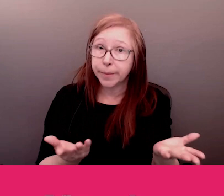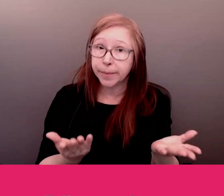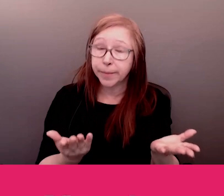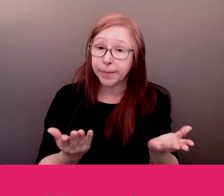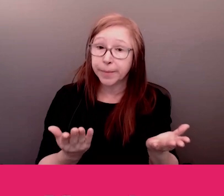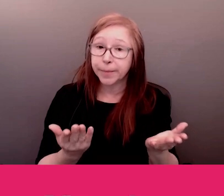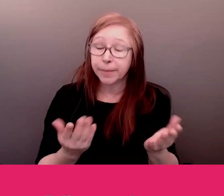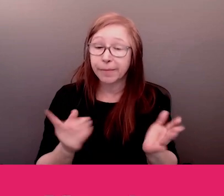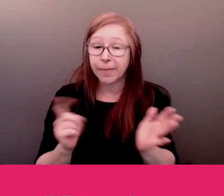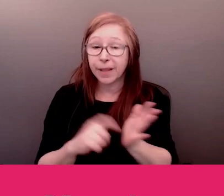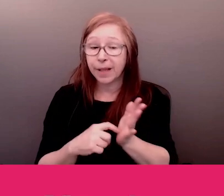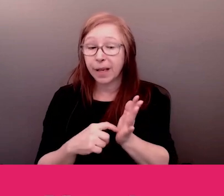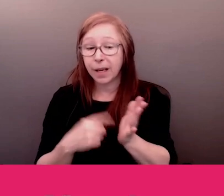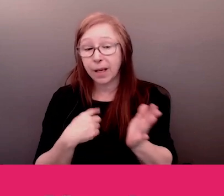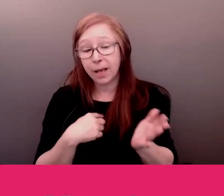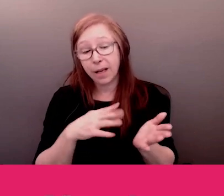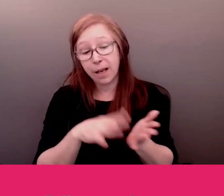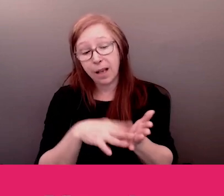Stéphanie à Ed